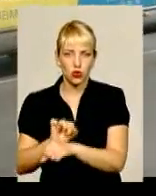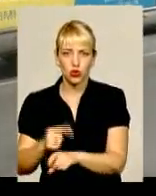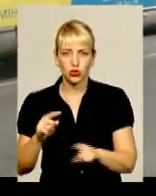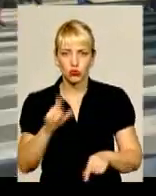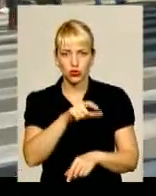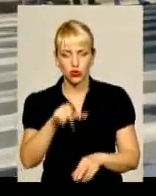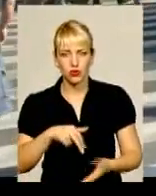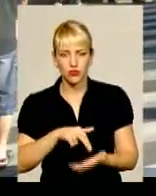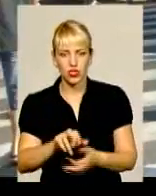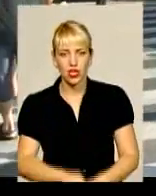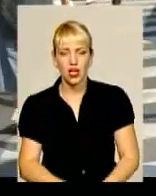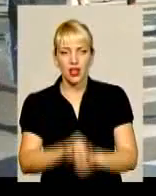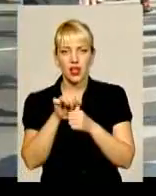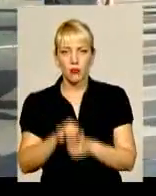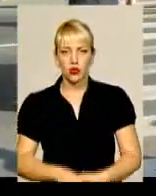вийшли на протест.